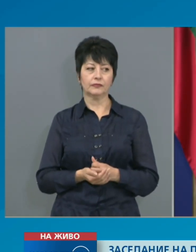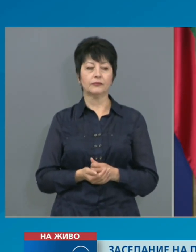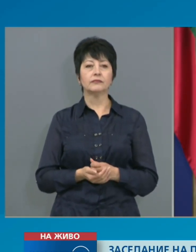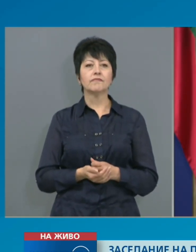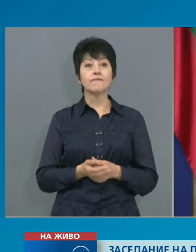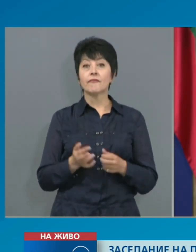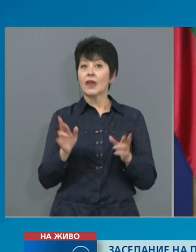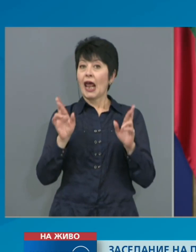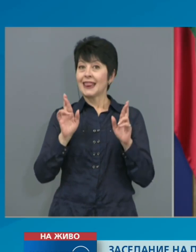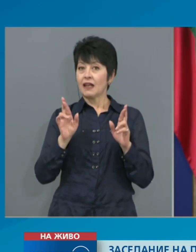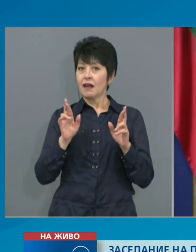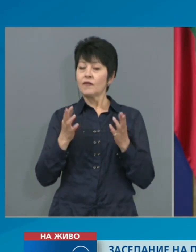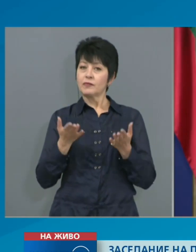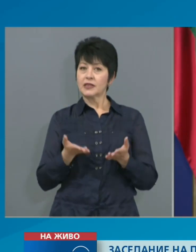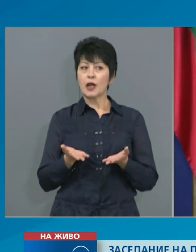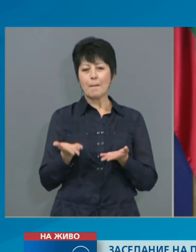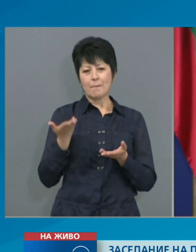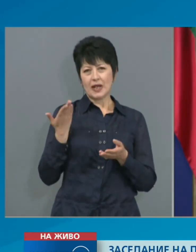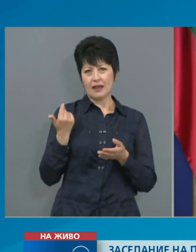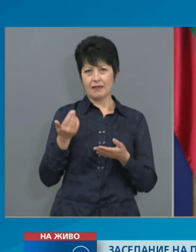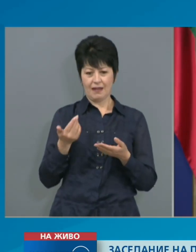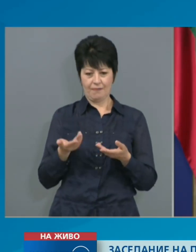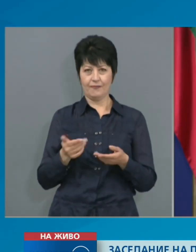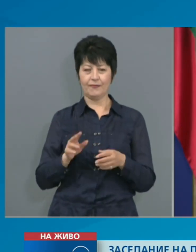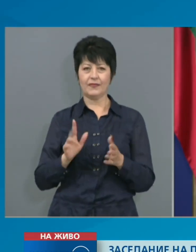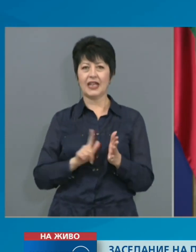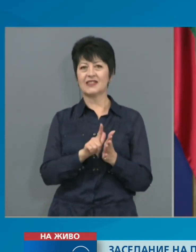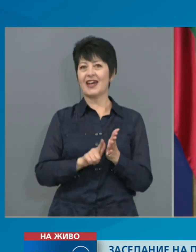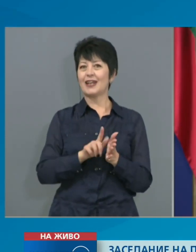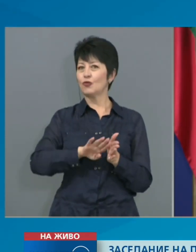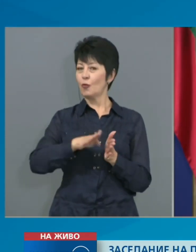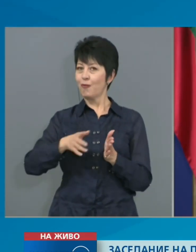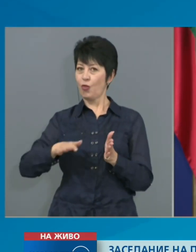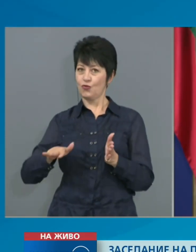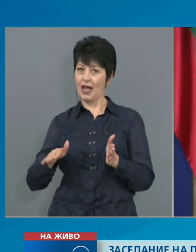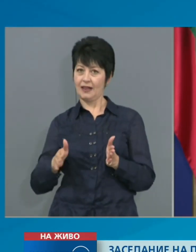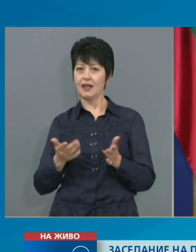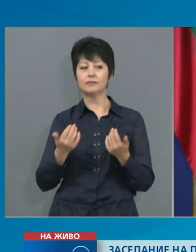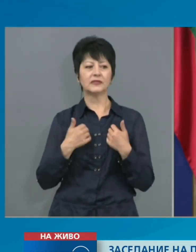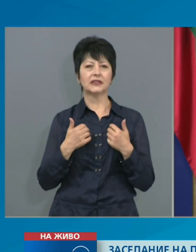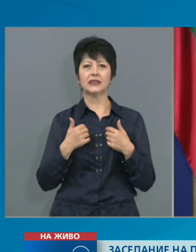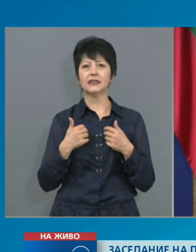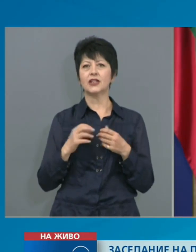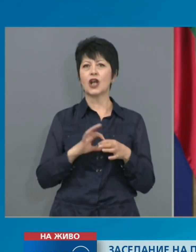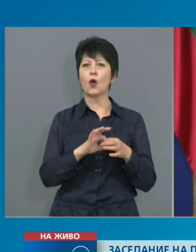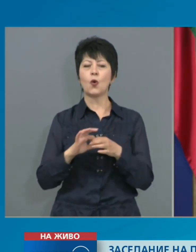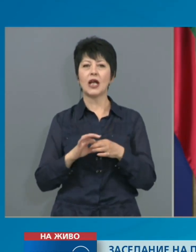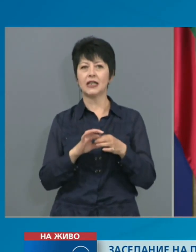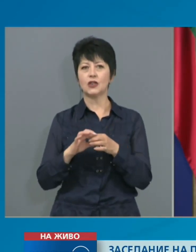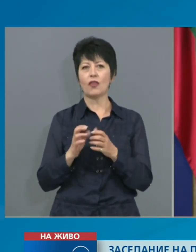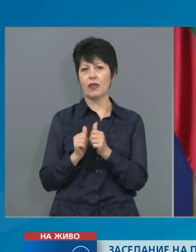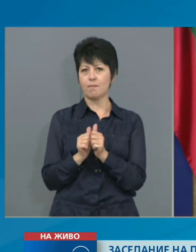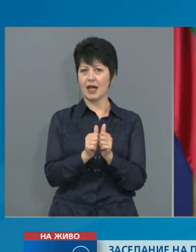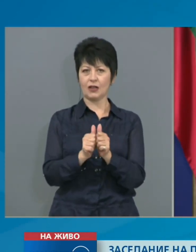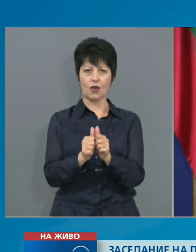Надявам се преди изтичането на извареното положение с нашите коалиционни партньори, с партиите, които